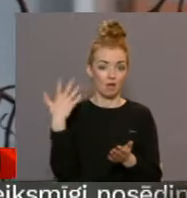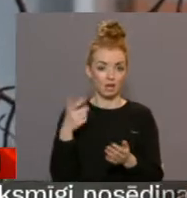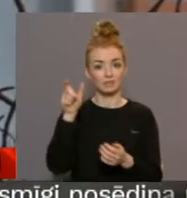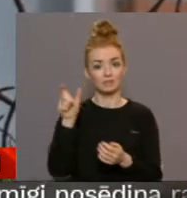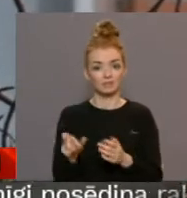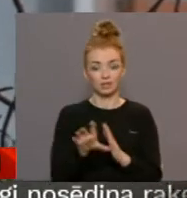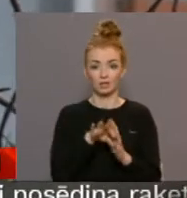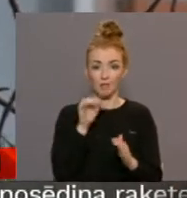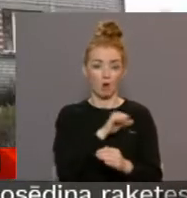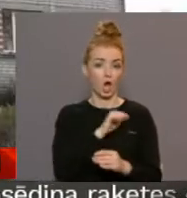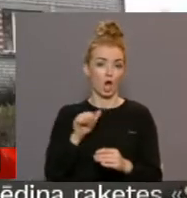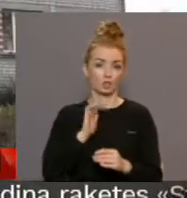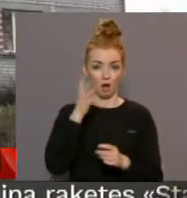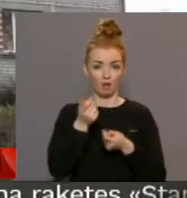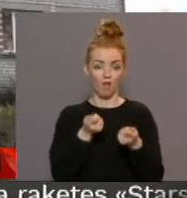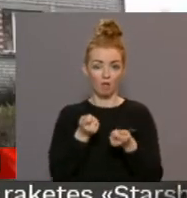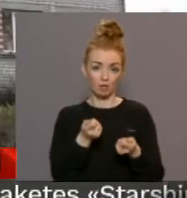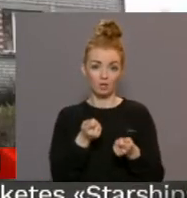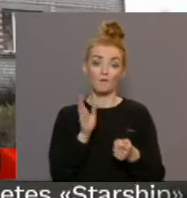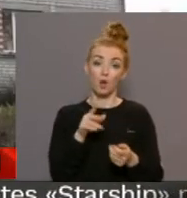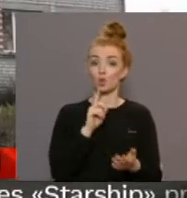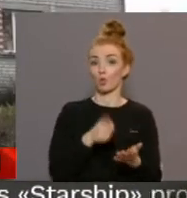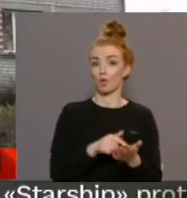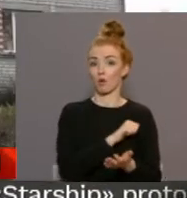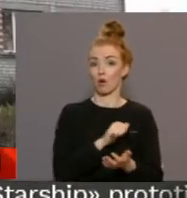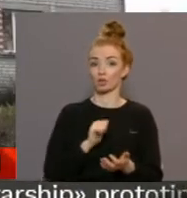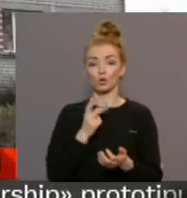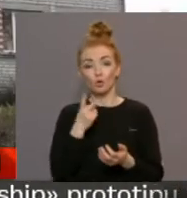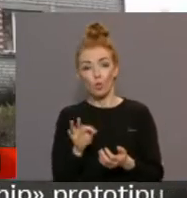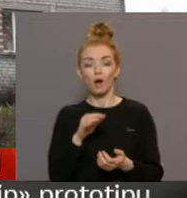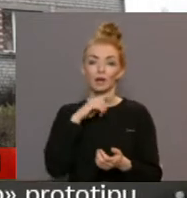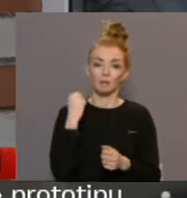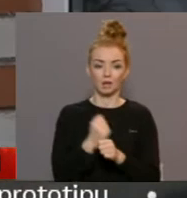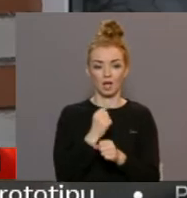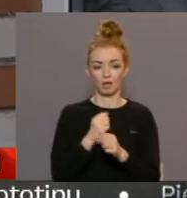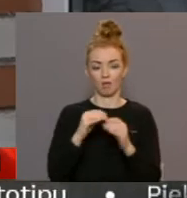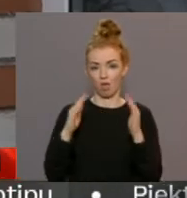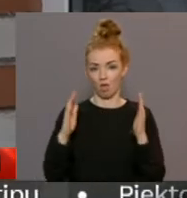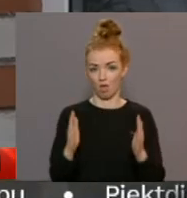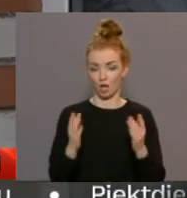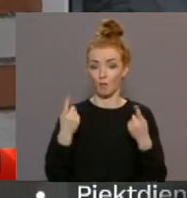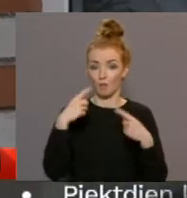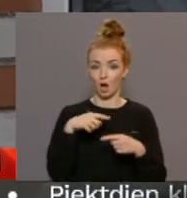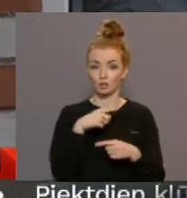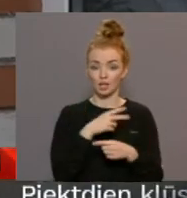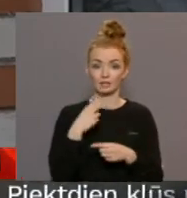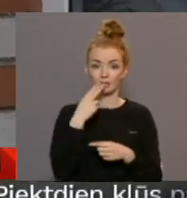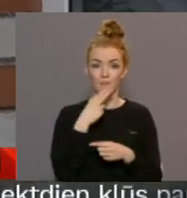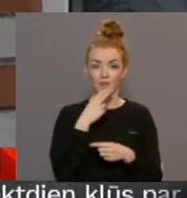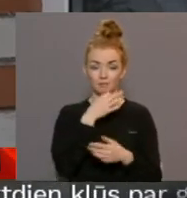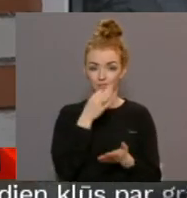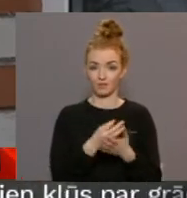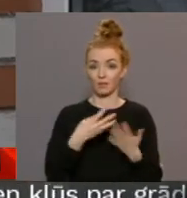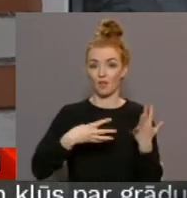izvēlās pārvaldīt paši, un tad viņi var noteikt, kā un ko mēs gribam ēkai darīt. Šobrīd Skruns komunālā saimniecības pārziņā ir